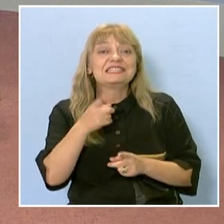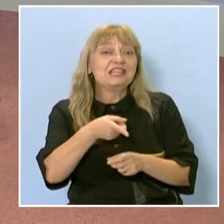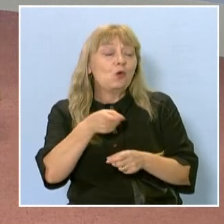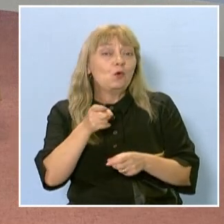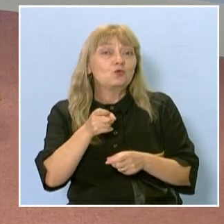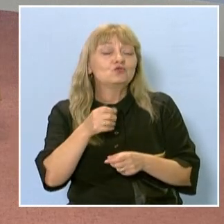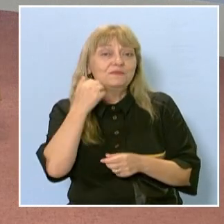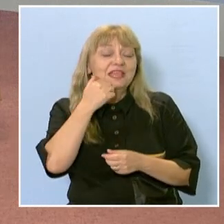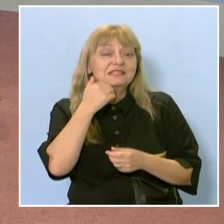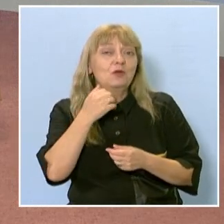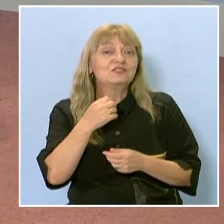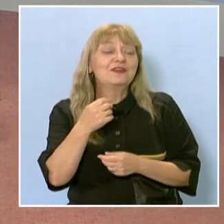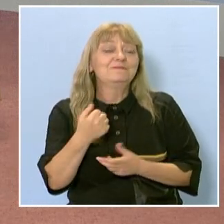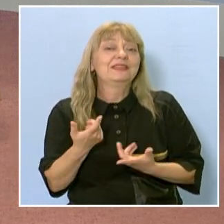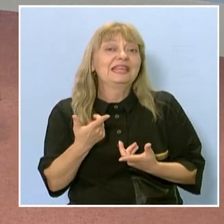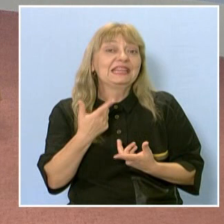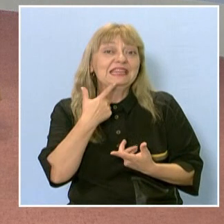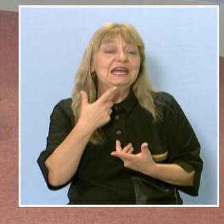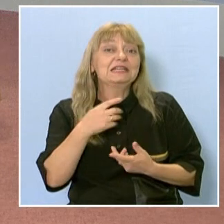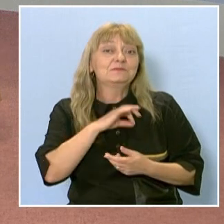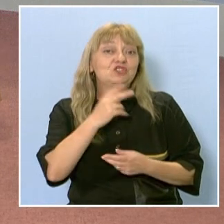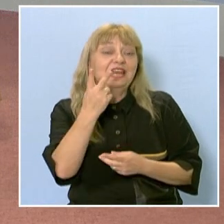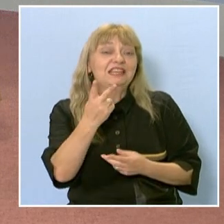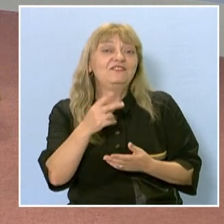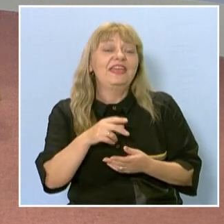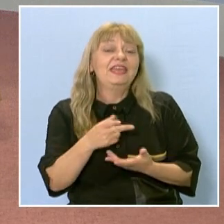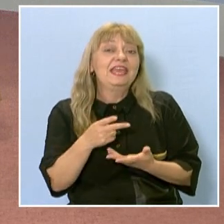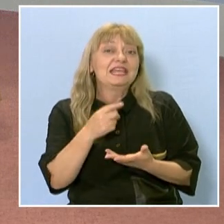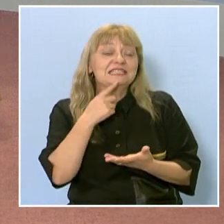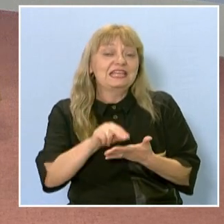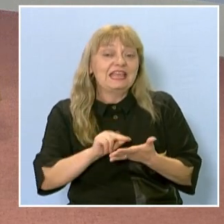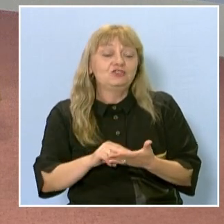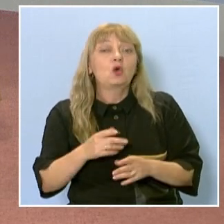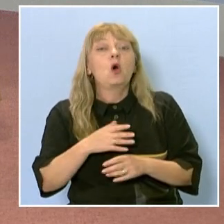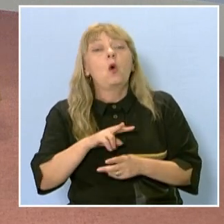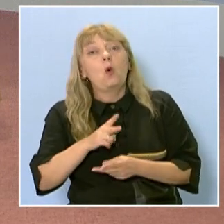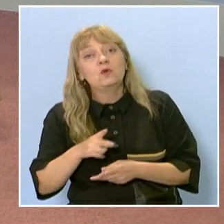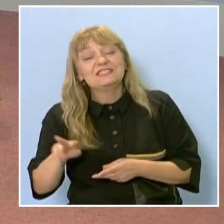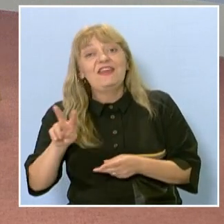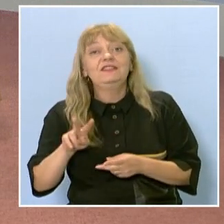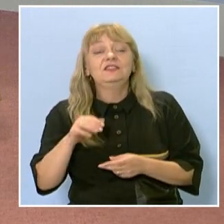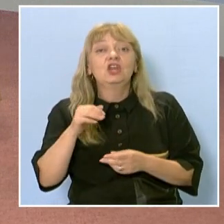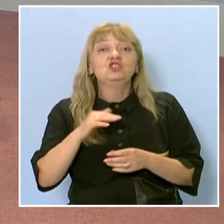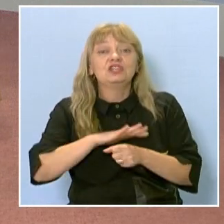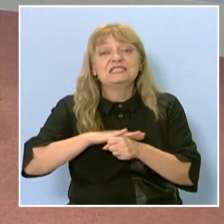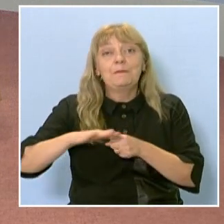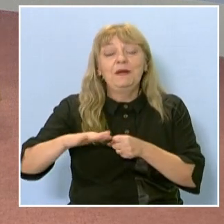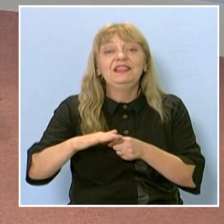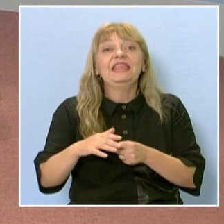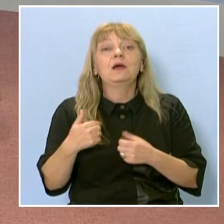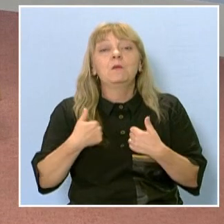два заека. Така, освен, че запълних време в подкаста ни с рубриката Минути за наука,